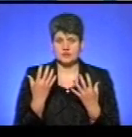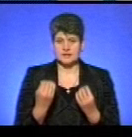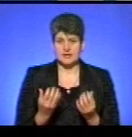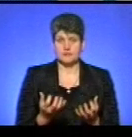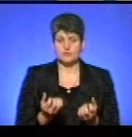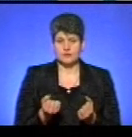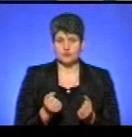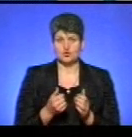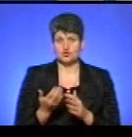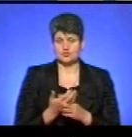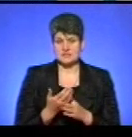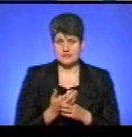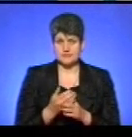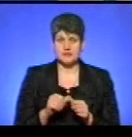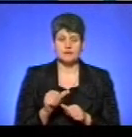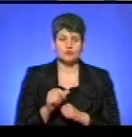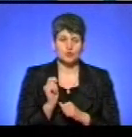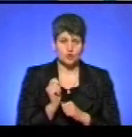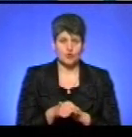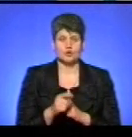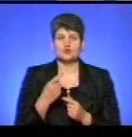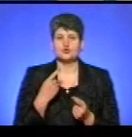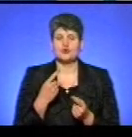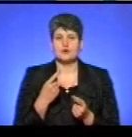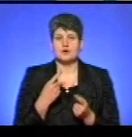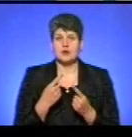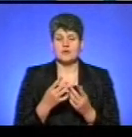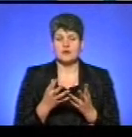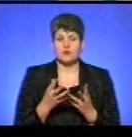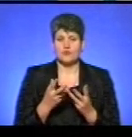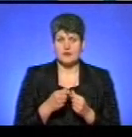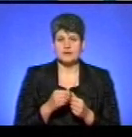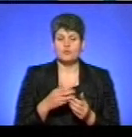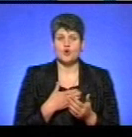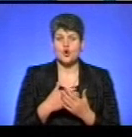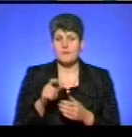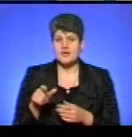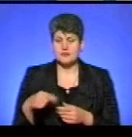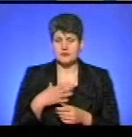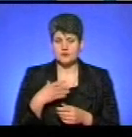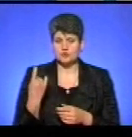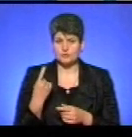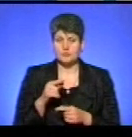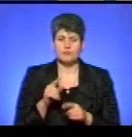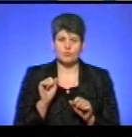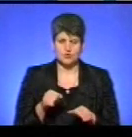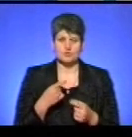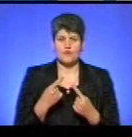отримують субсиді. Крім того, якщо рахувати по громадянах нашої області, то ми можемо говорити про